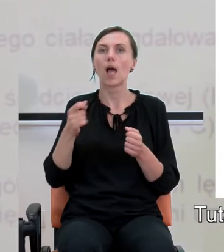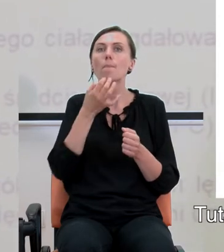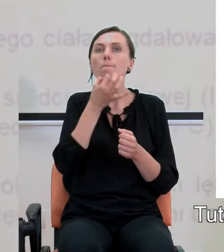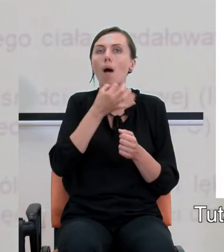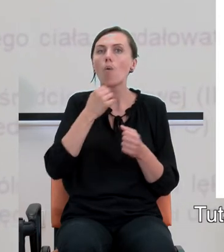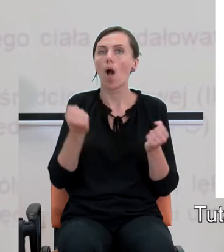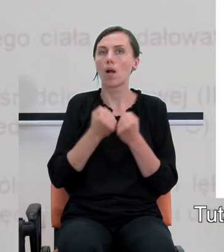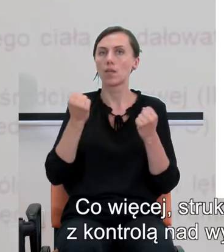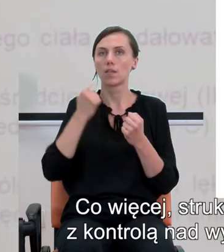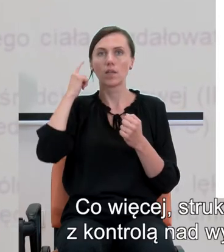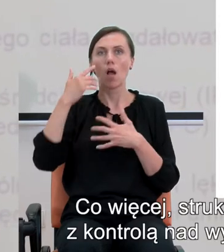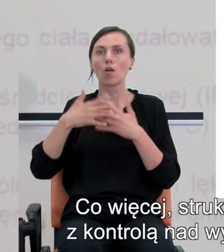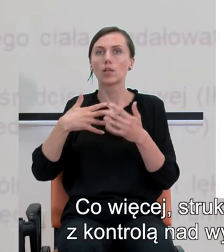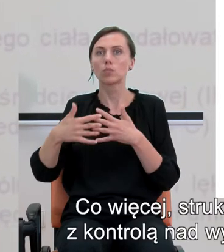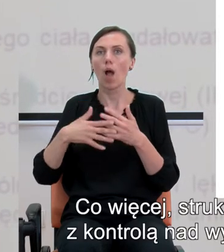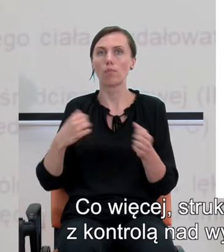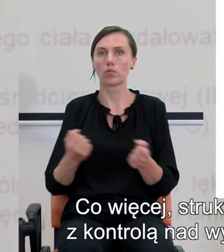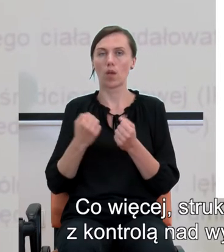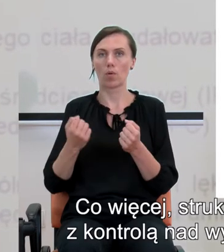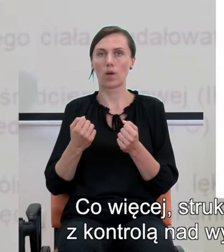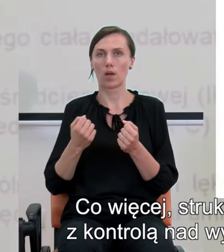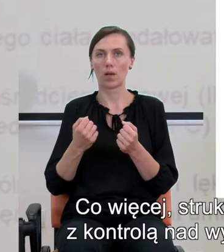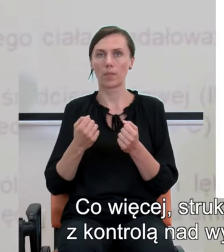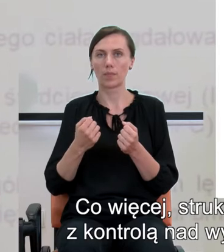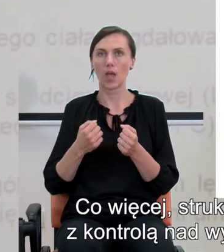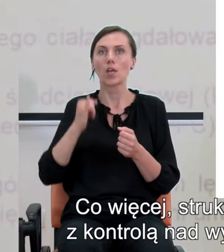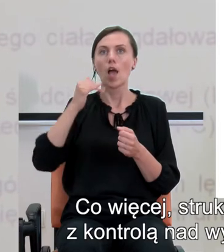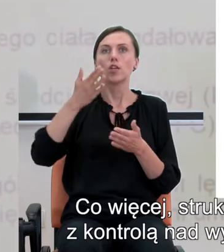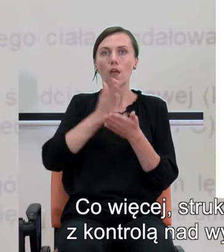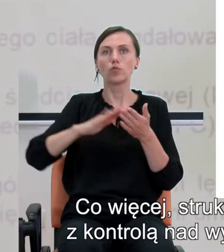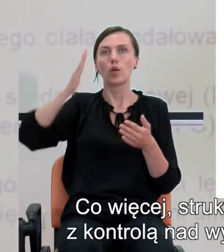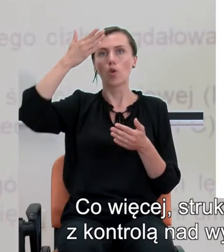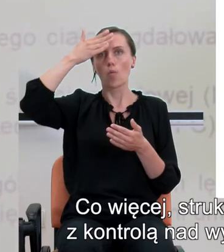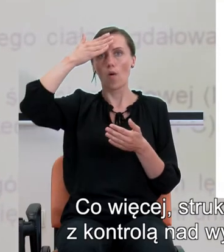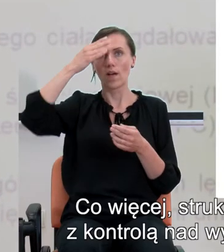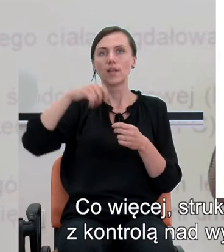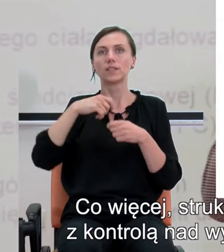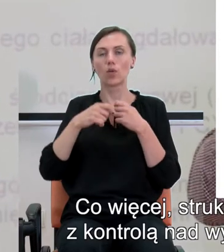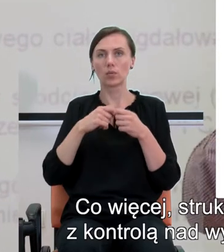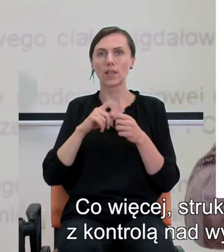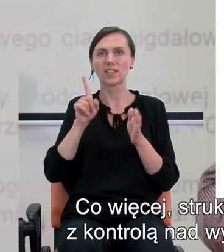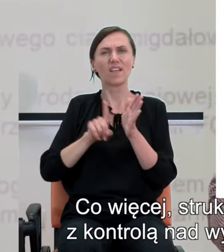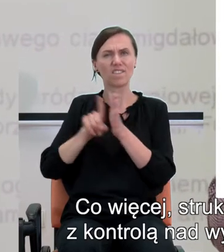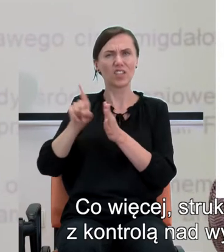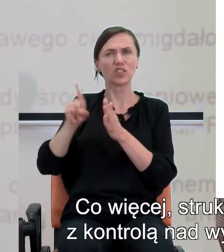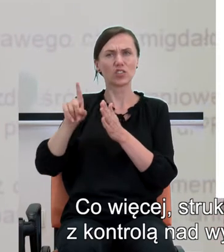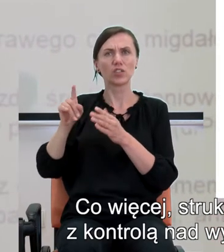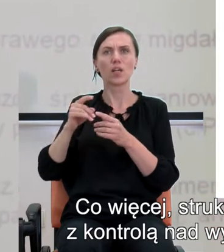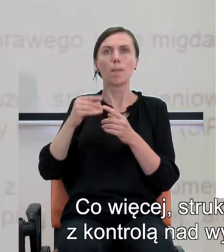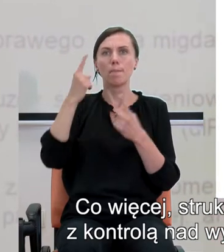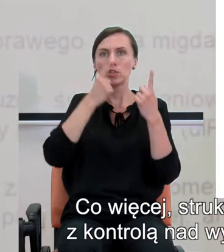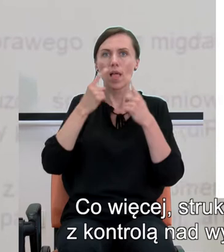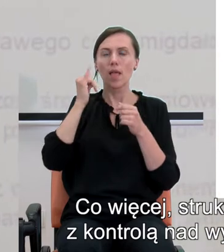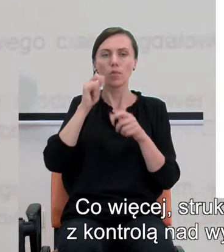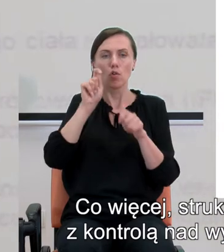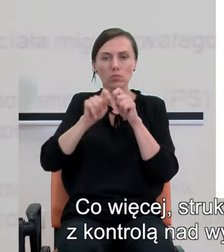aktywną tą strukturę. Co więcej, struktury przedczołowe związane z wyższym myśleniem, z kontrolą